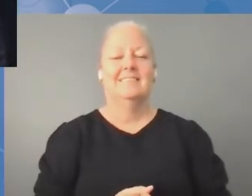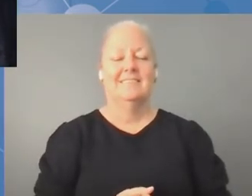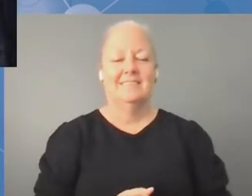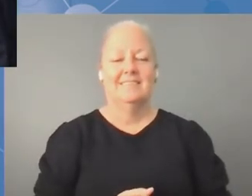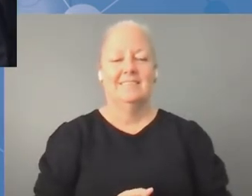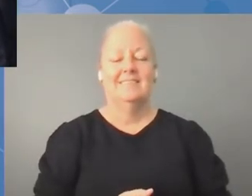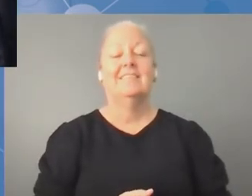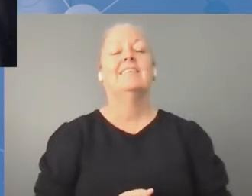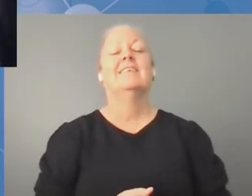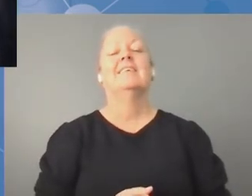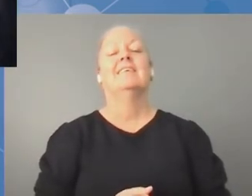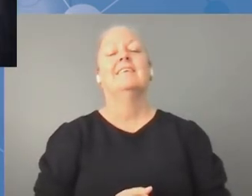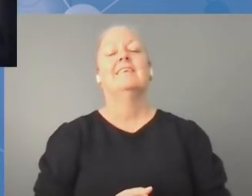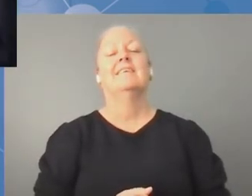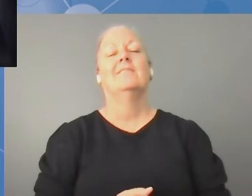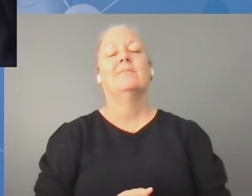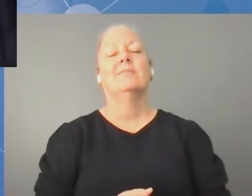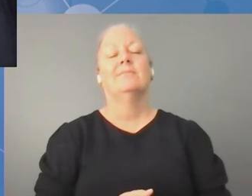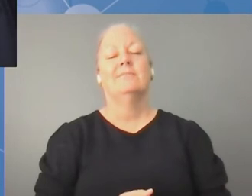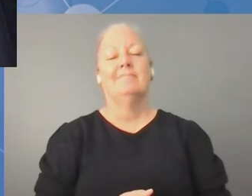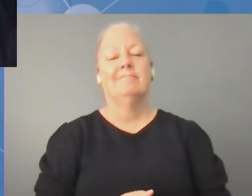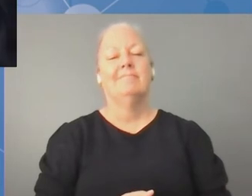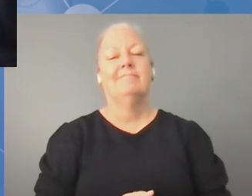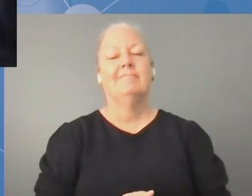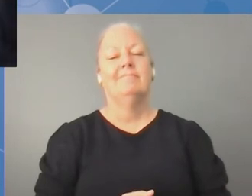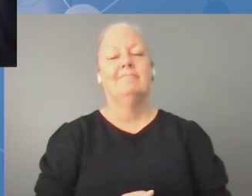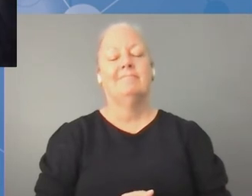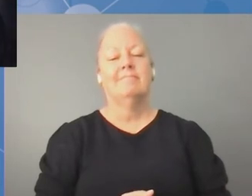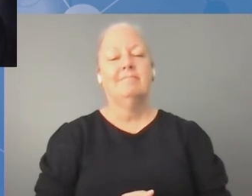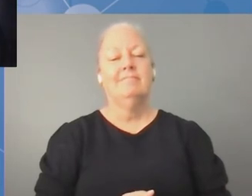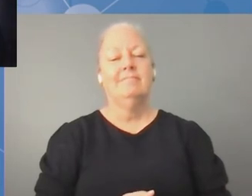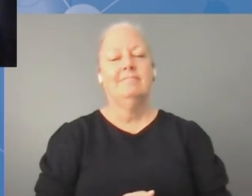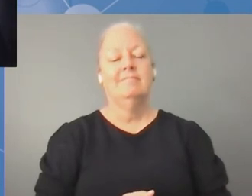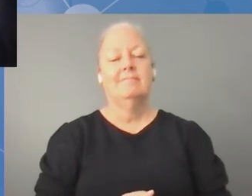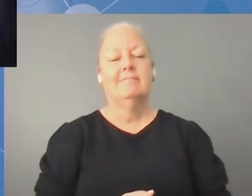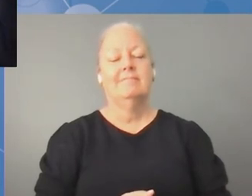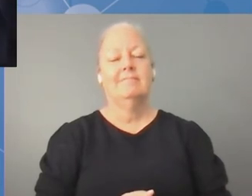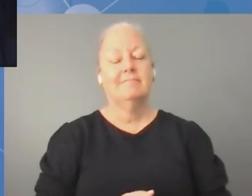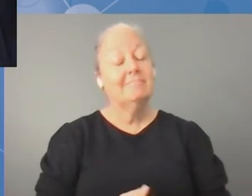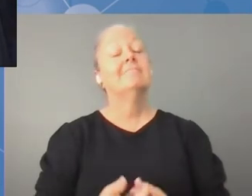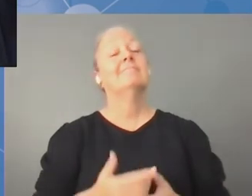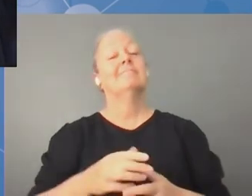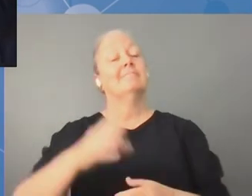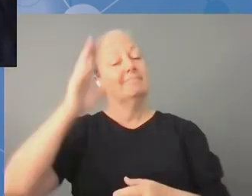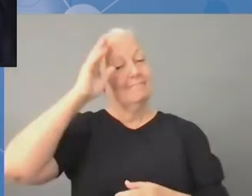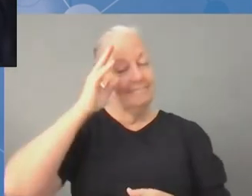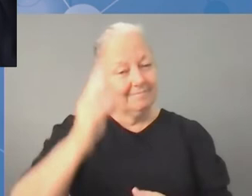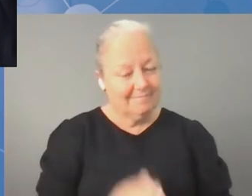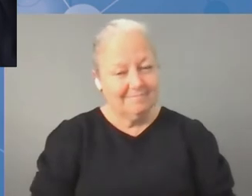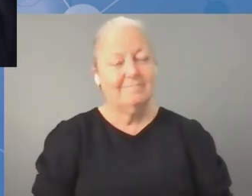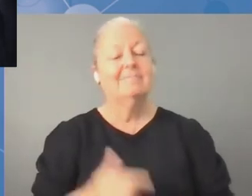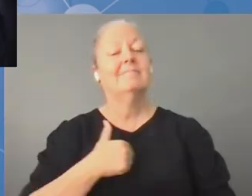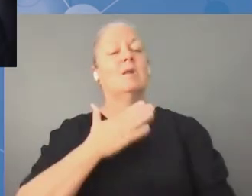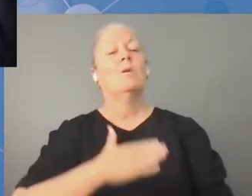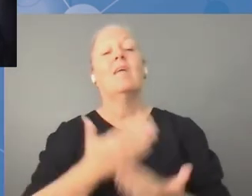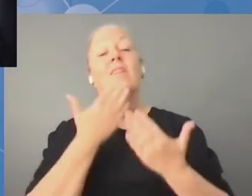z Burkina Faso. Chciałem podziękować ONZ przede wszystkim za ten panel,